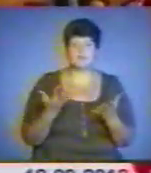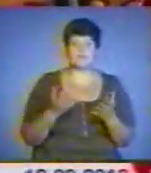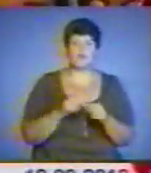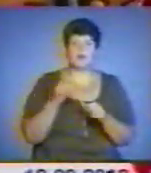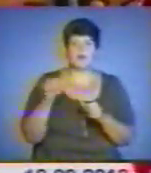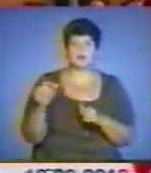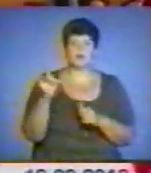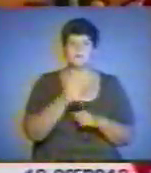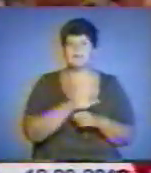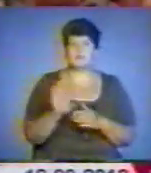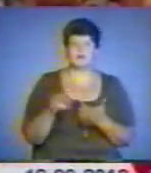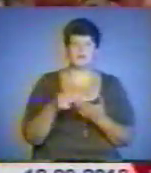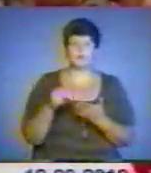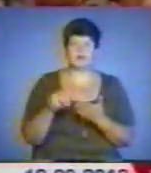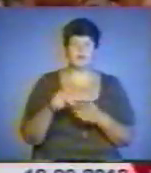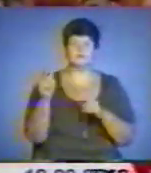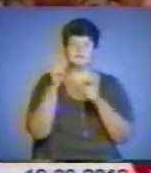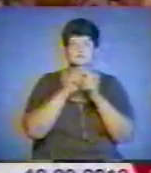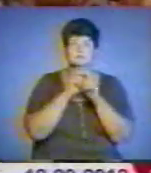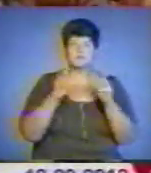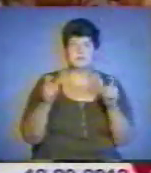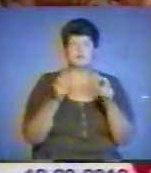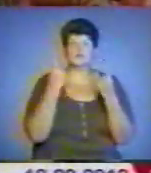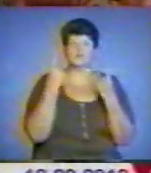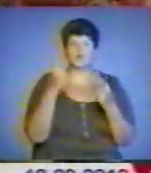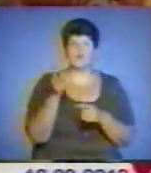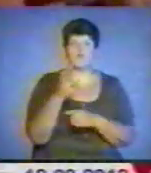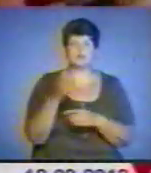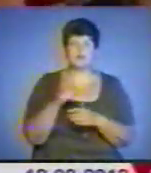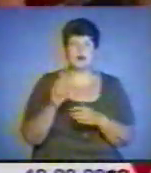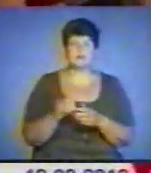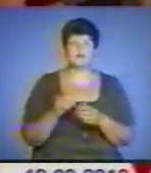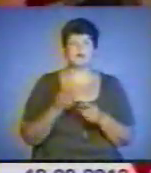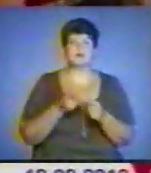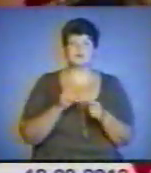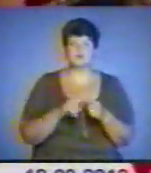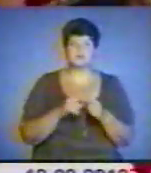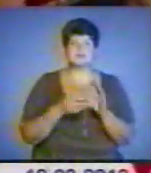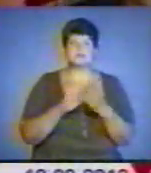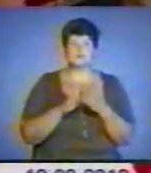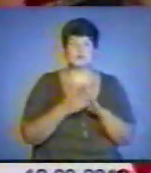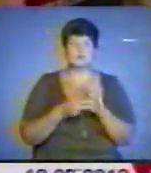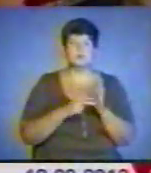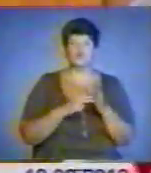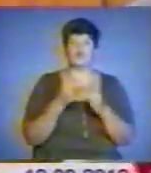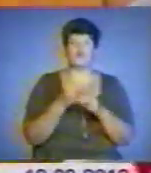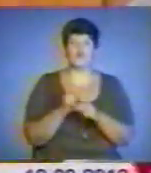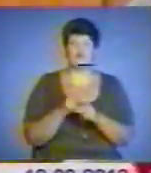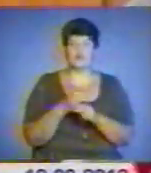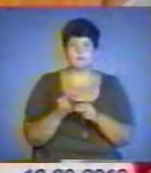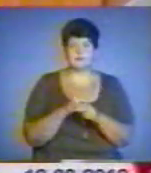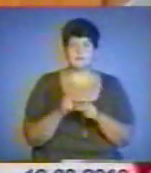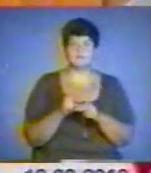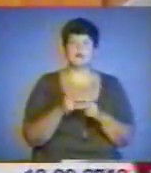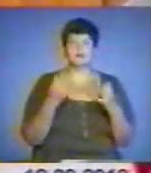районах не закупили для загальноосвітніх навчальних закладів жодного вогнегасника. Проте ситуацію планують виправити. Сьогодні, так